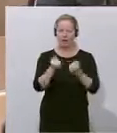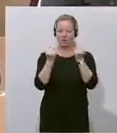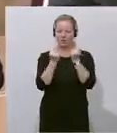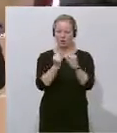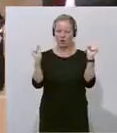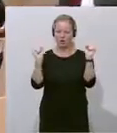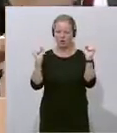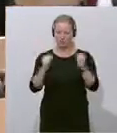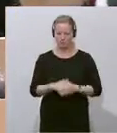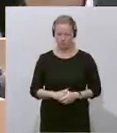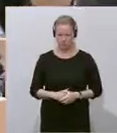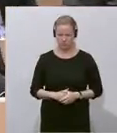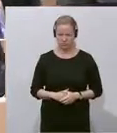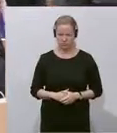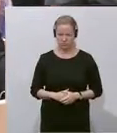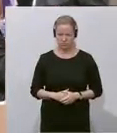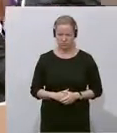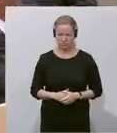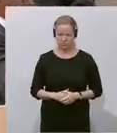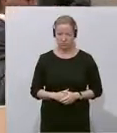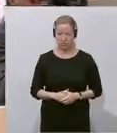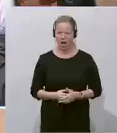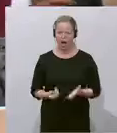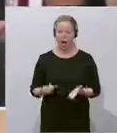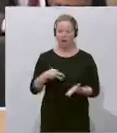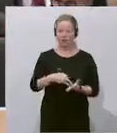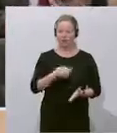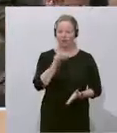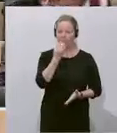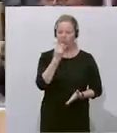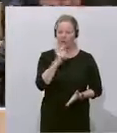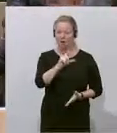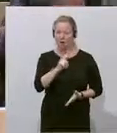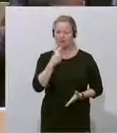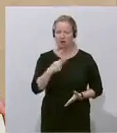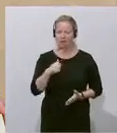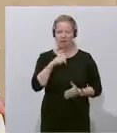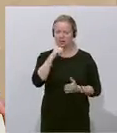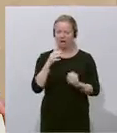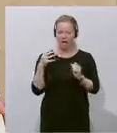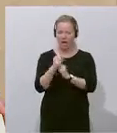Auftritt Blümel, das ist kein Angriff auf die Volkspartei, das ist ein Angriff auf die Demokratie.